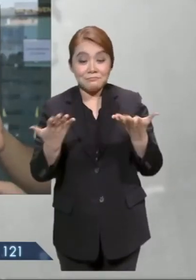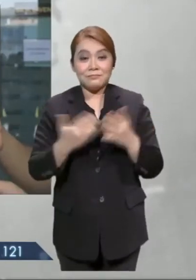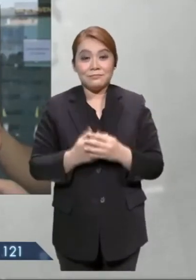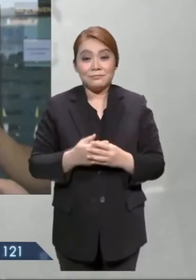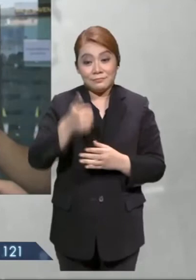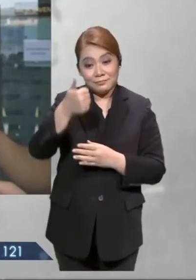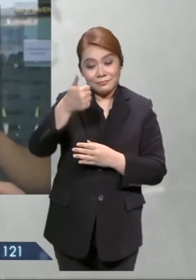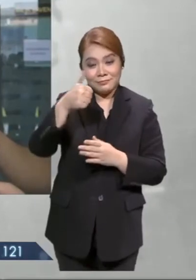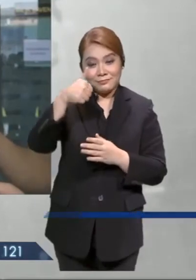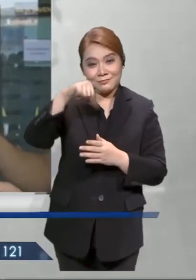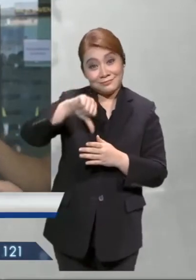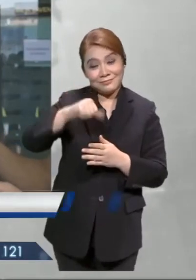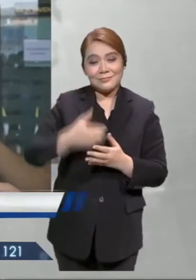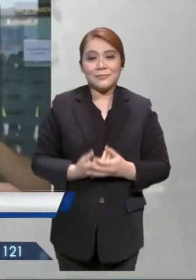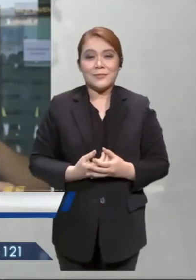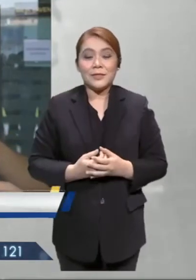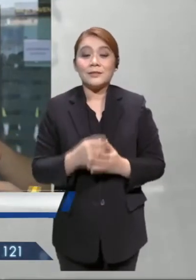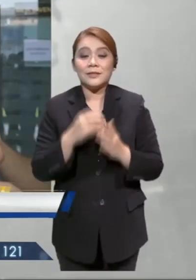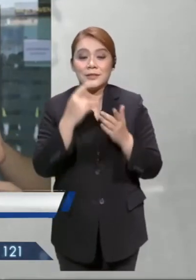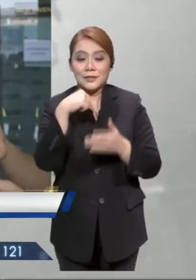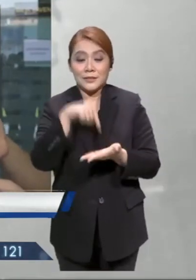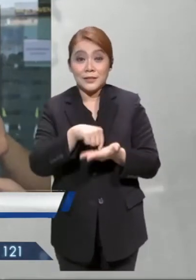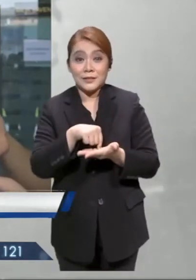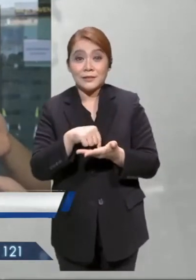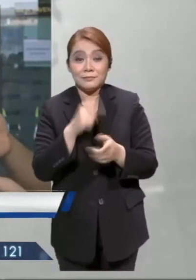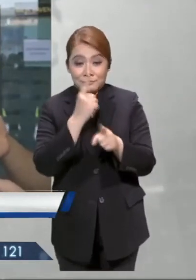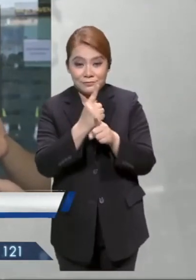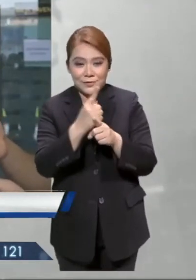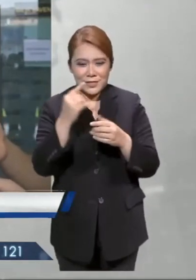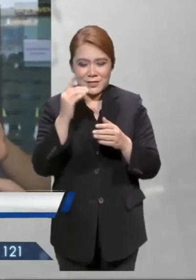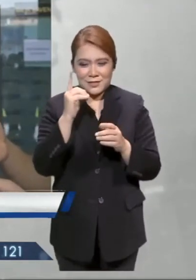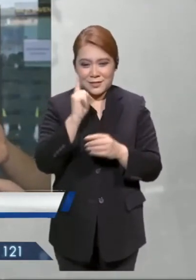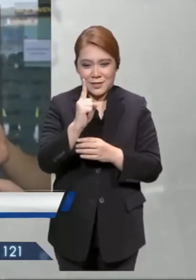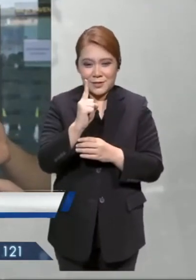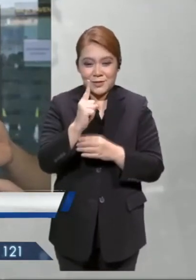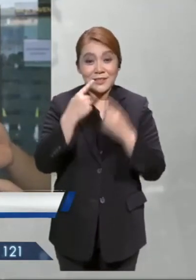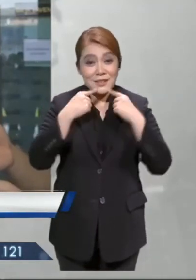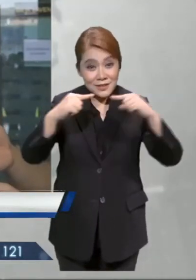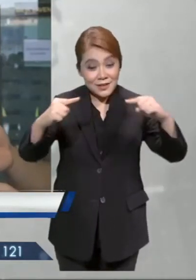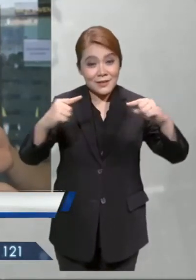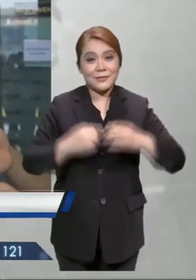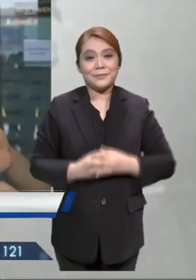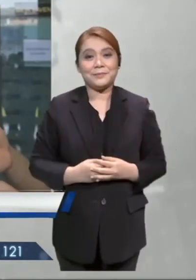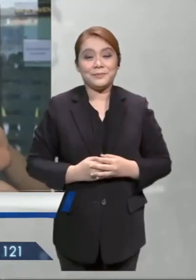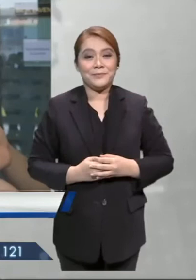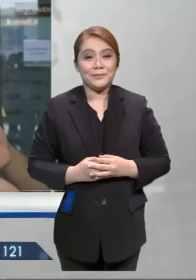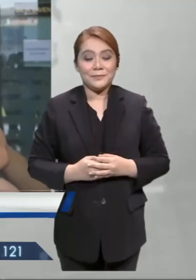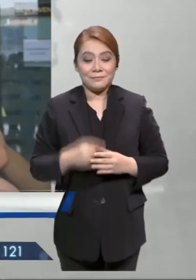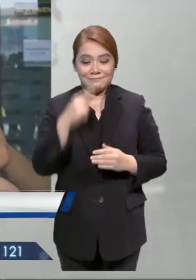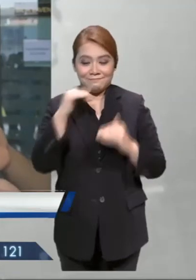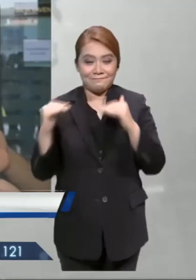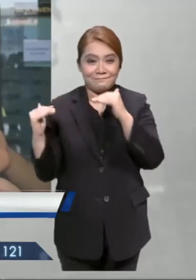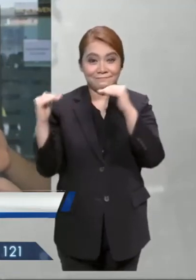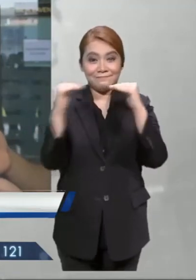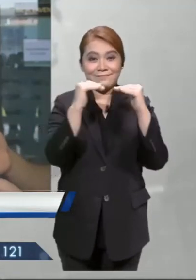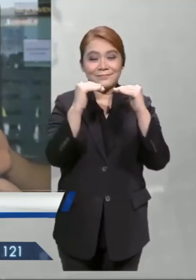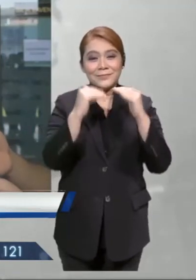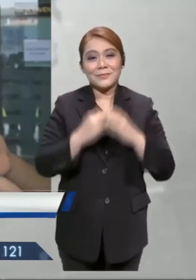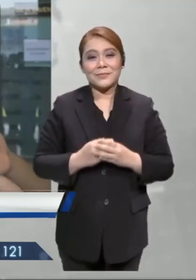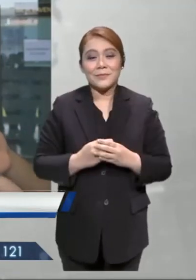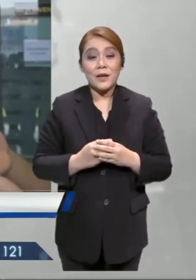menurut atau tidak. Ini bukan satu benchmark bagai satu aras, standar aras untuk menentukan